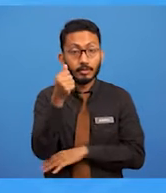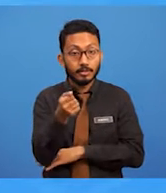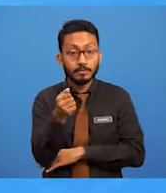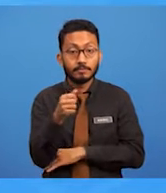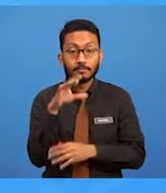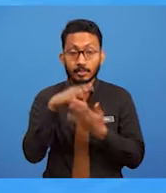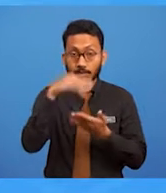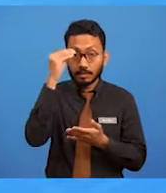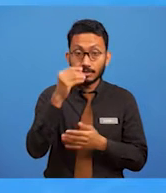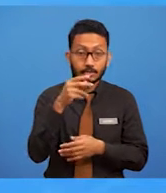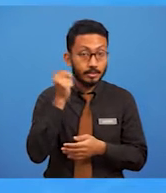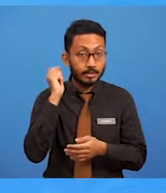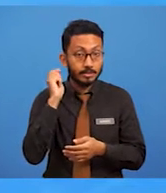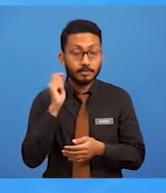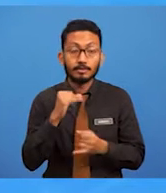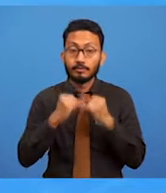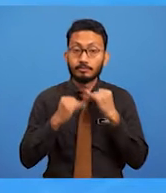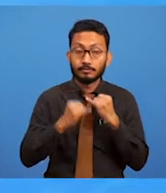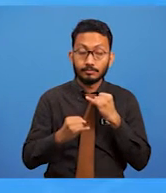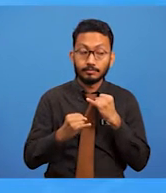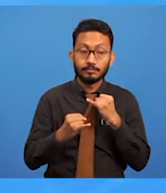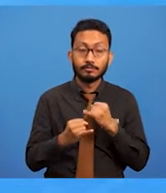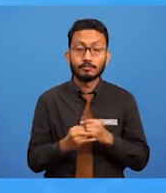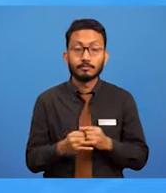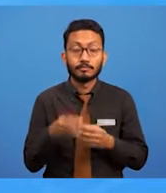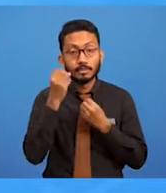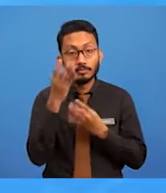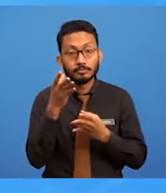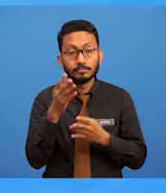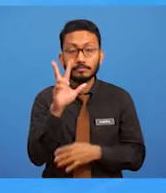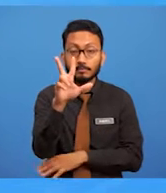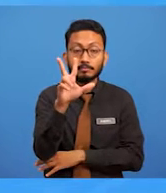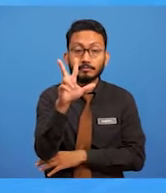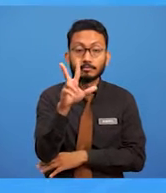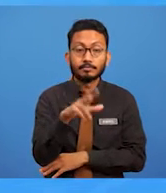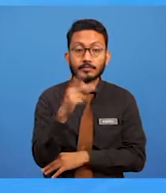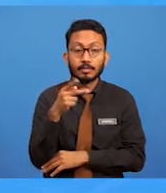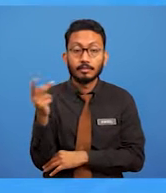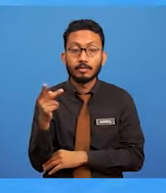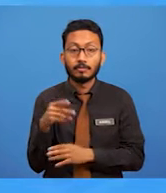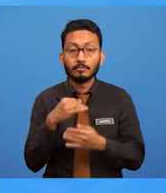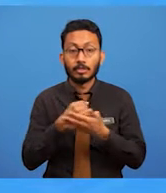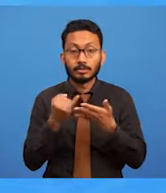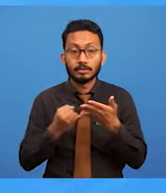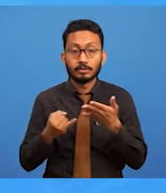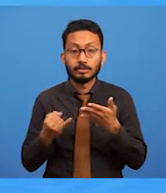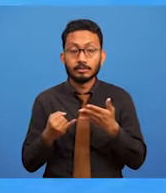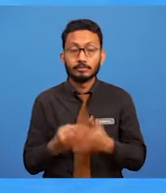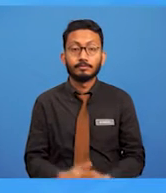Dan yang terakhir nyatakan tiga konsep lukisan.